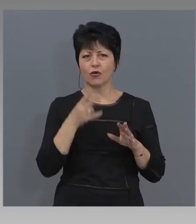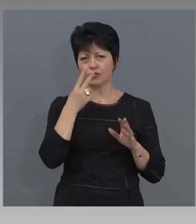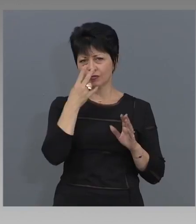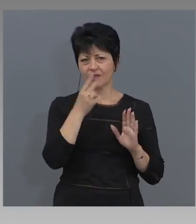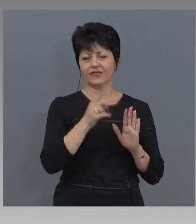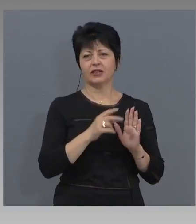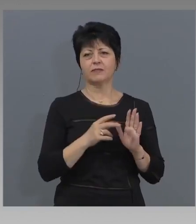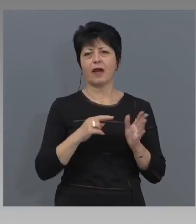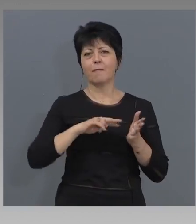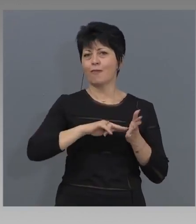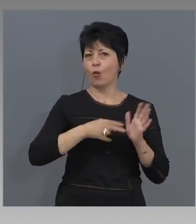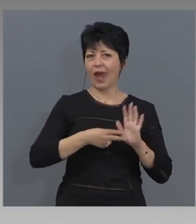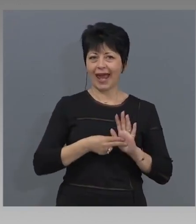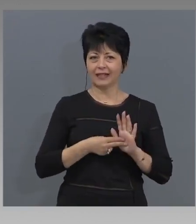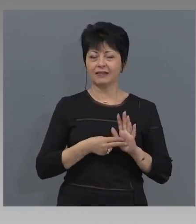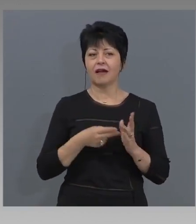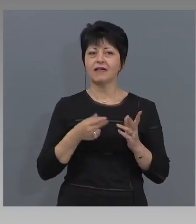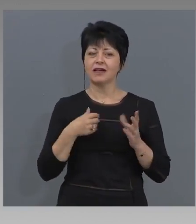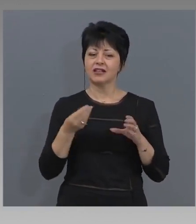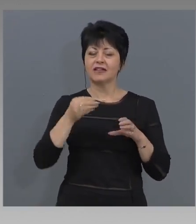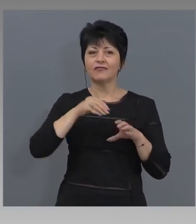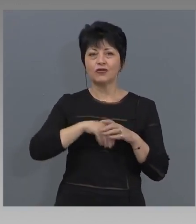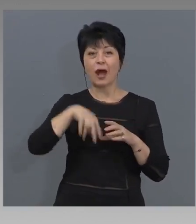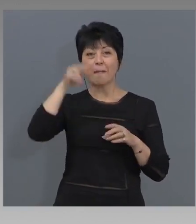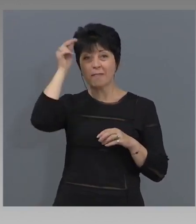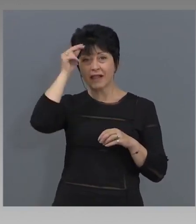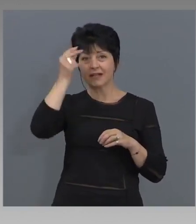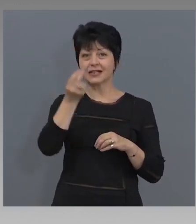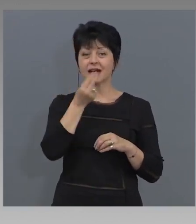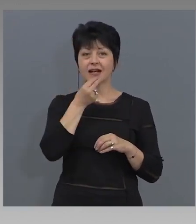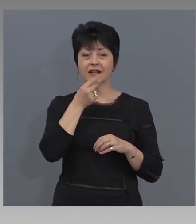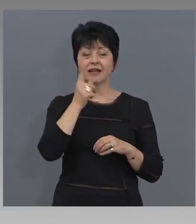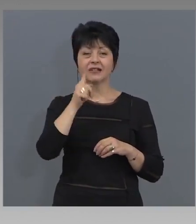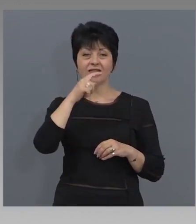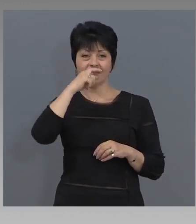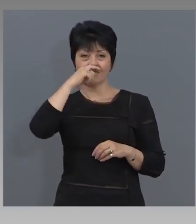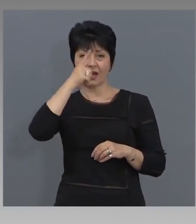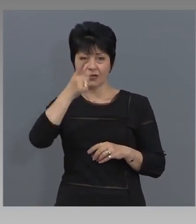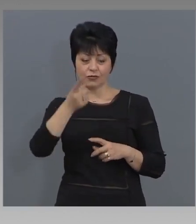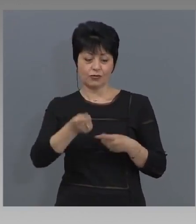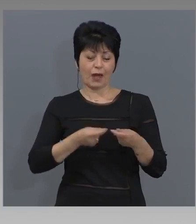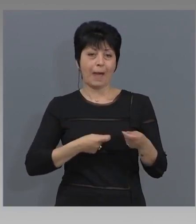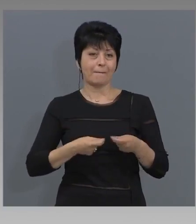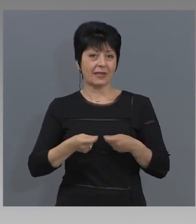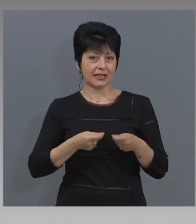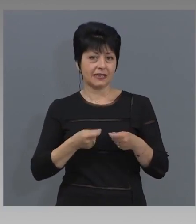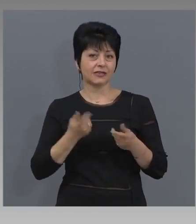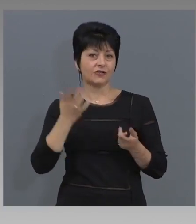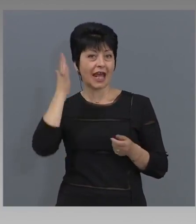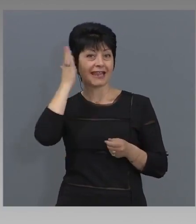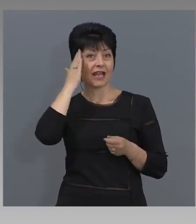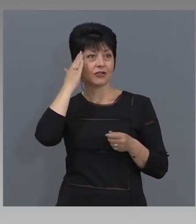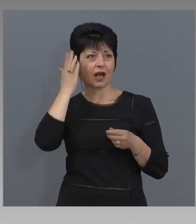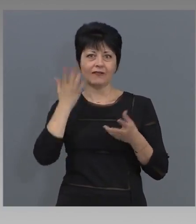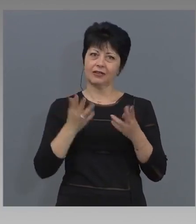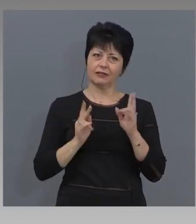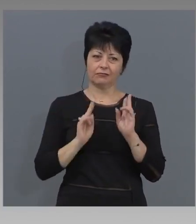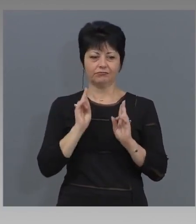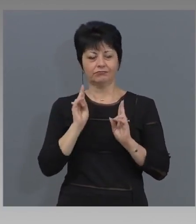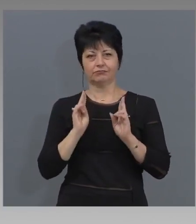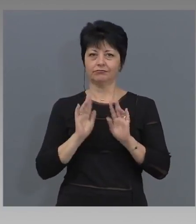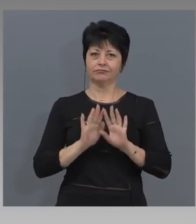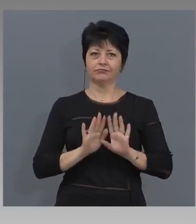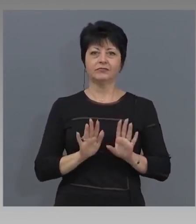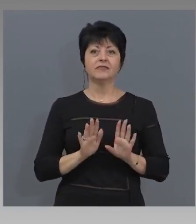вече с български храни. Наистина, благодаря за мен е най-важно, че бизнеса и държавата откликнаха и целта е следната. Най